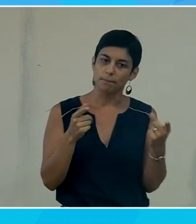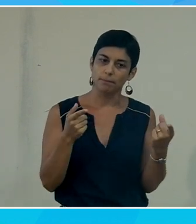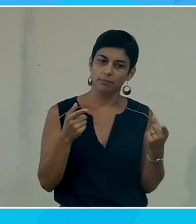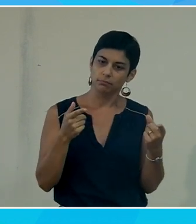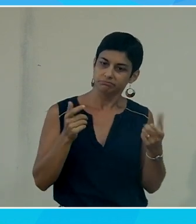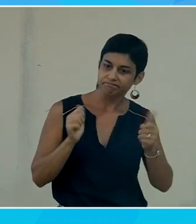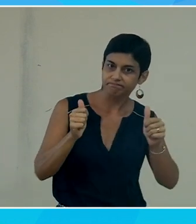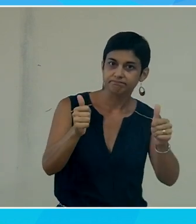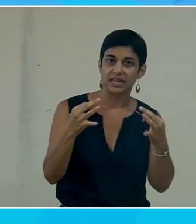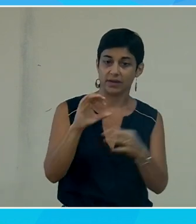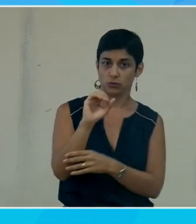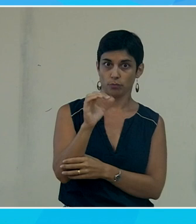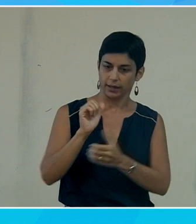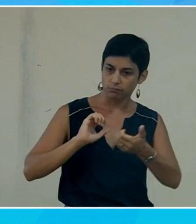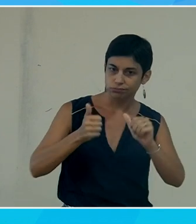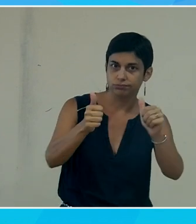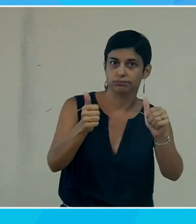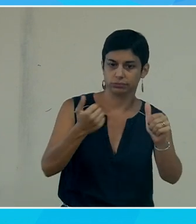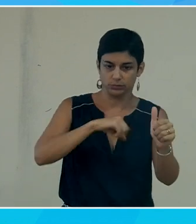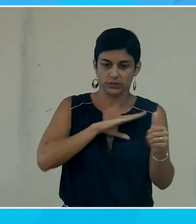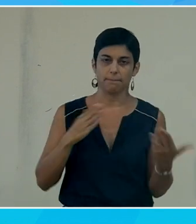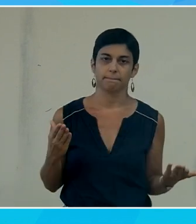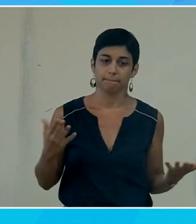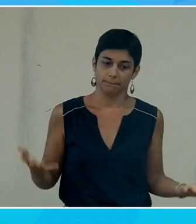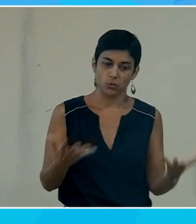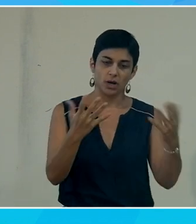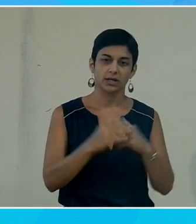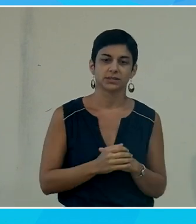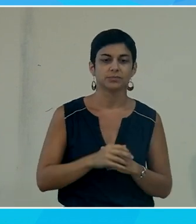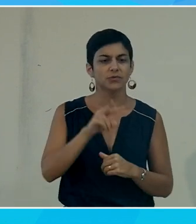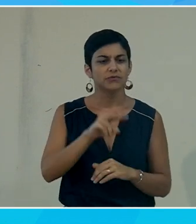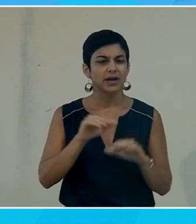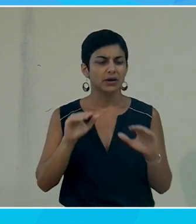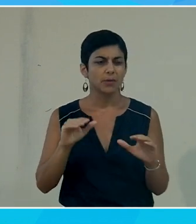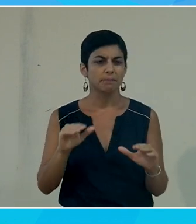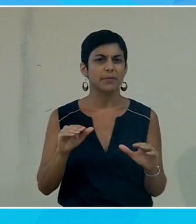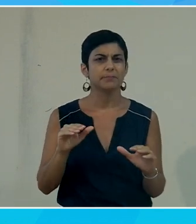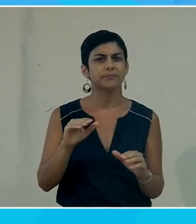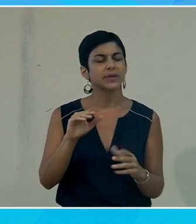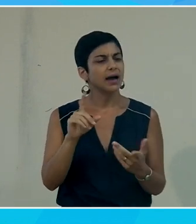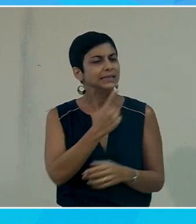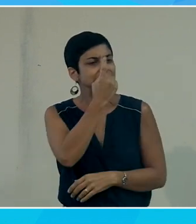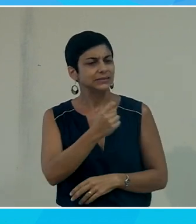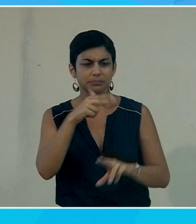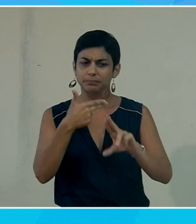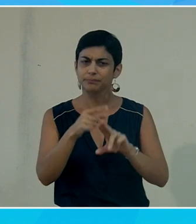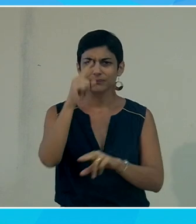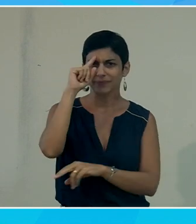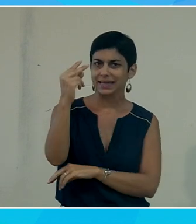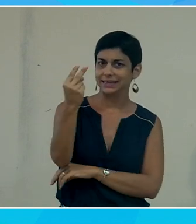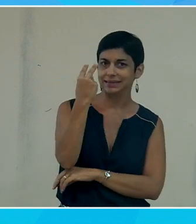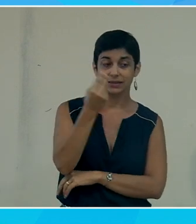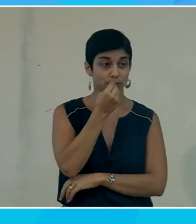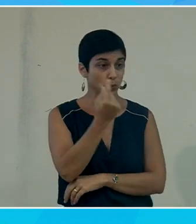au niveau du numérique en tout cas c'est notre responsabilité alors il y avait une question d'ailleurs tout à l'heure sur l'éthique très bonne question